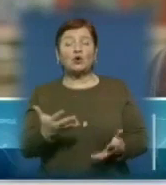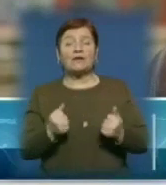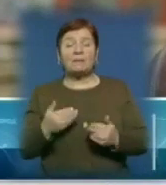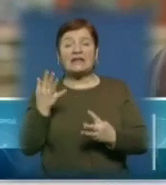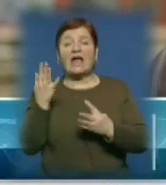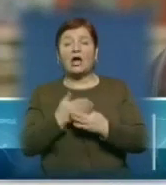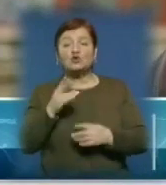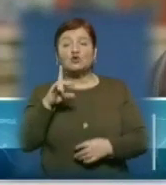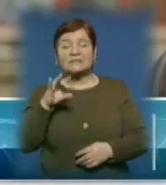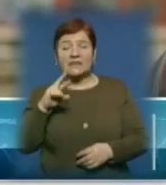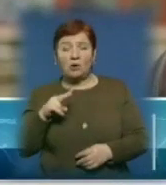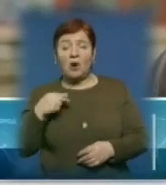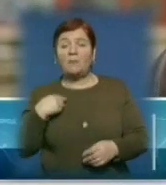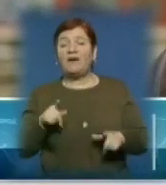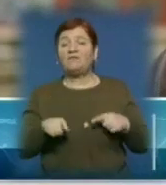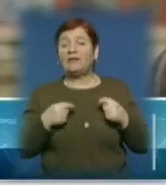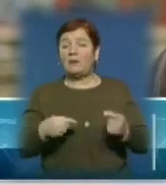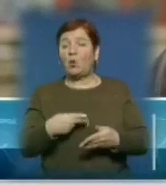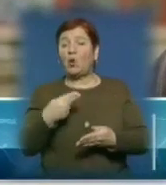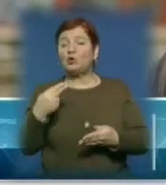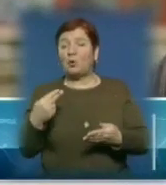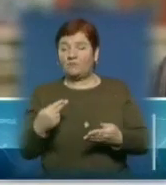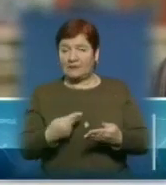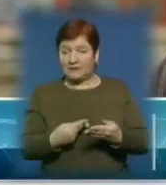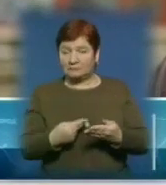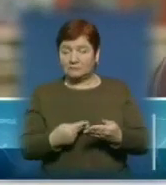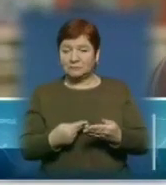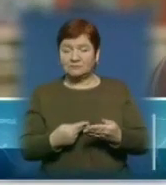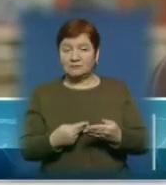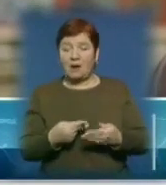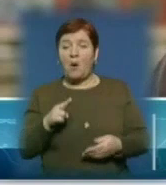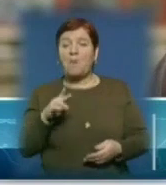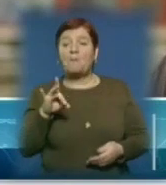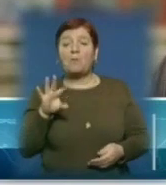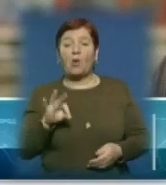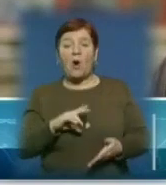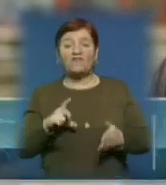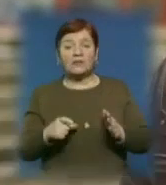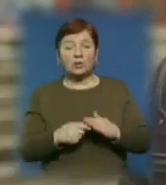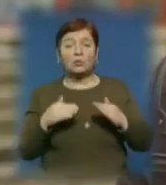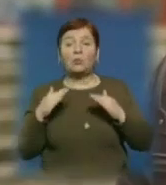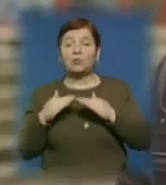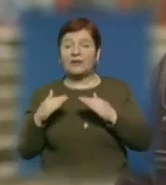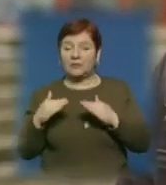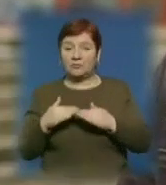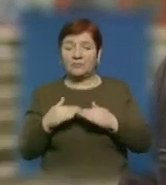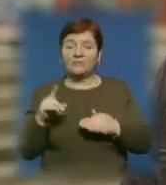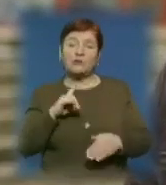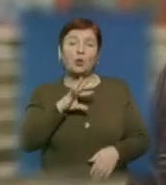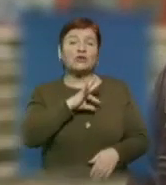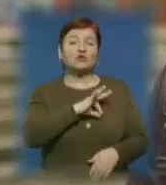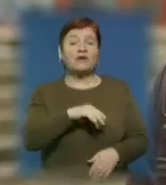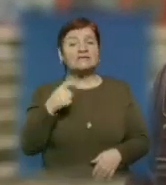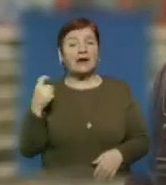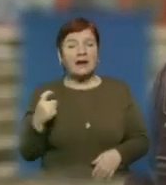ми йому надаємо відповідні довідки про квадратуру будинку, чи користується